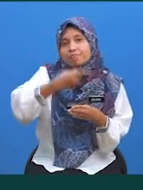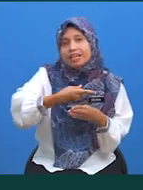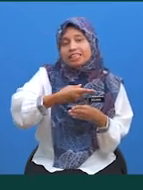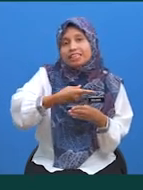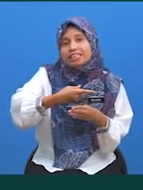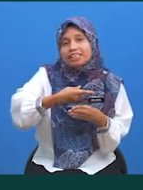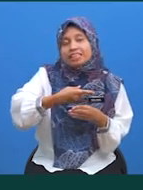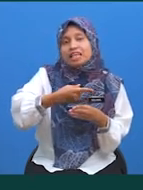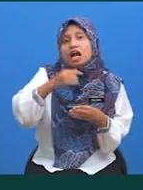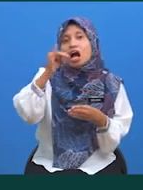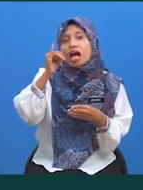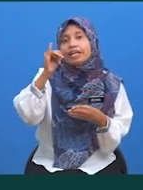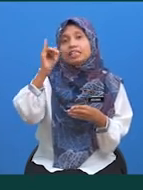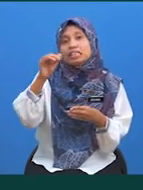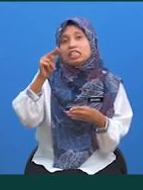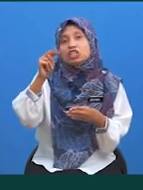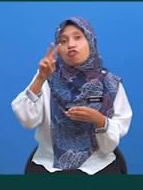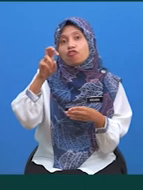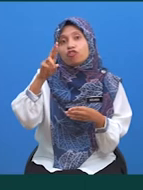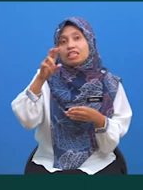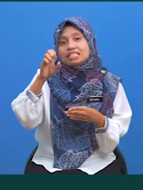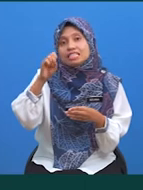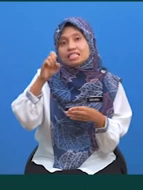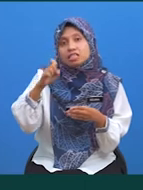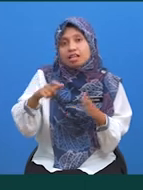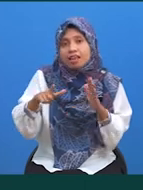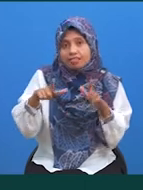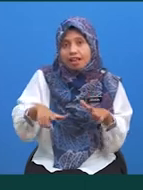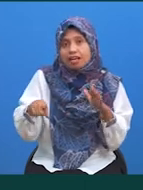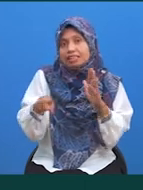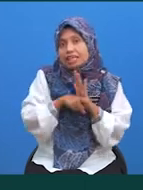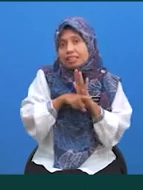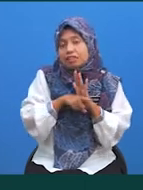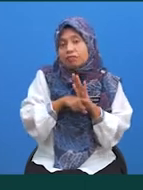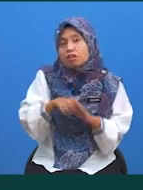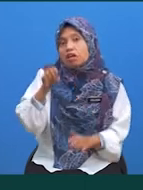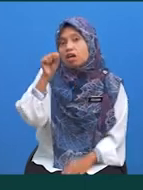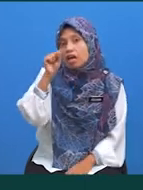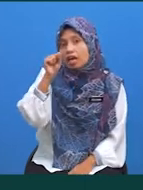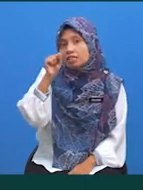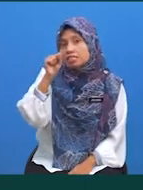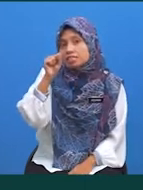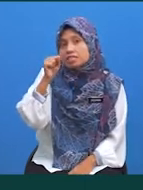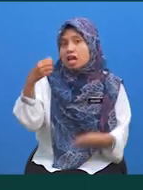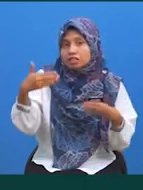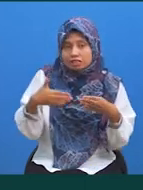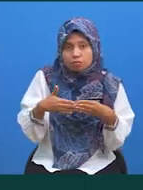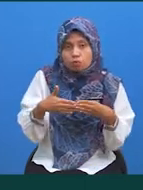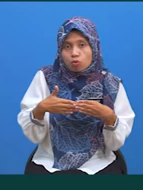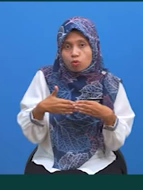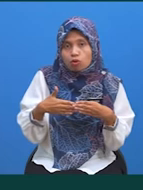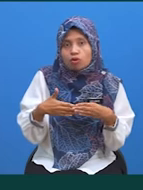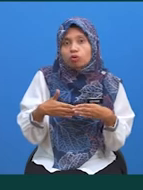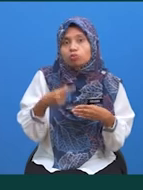I untuk inverse Inverse, letak negatif Huruf S untuk sambung